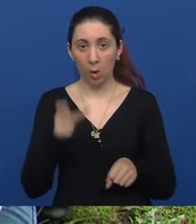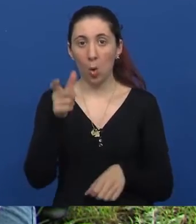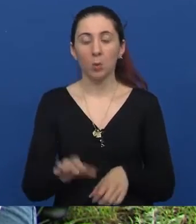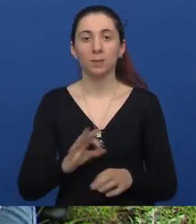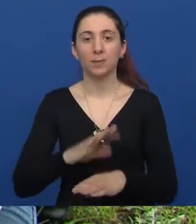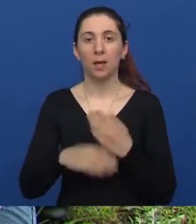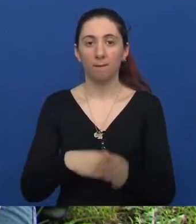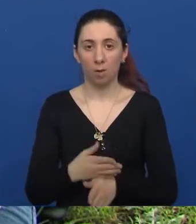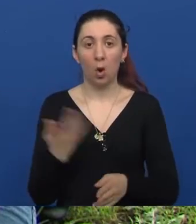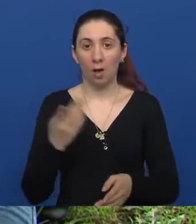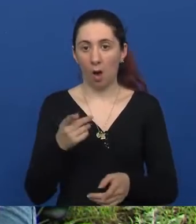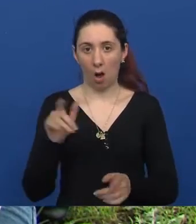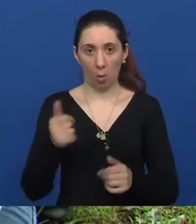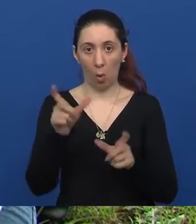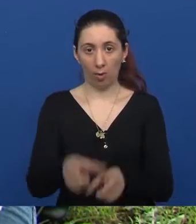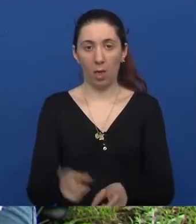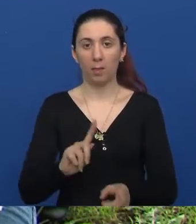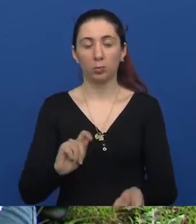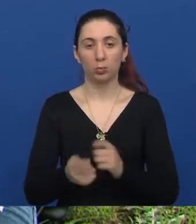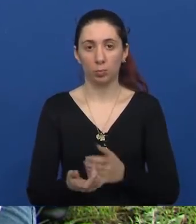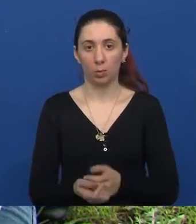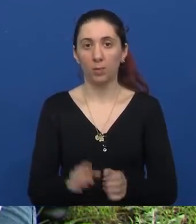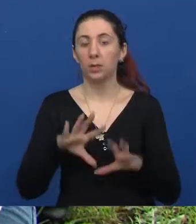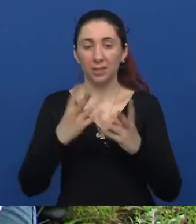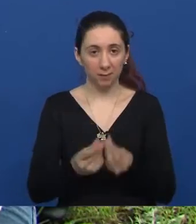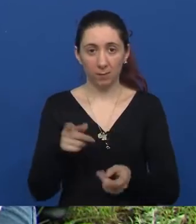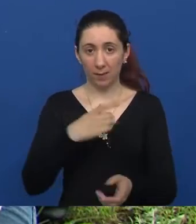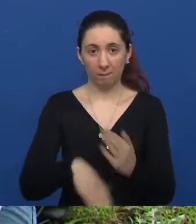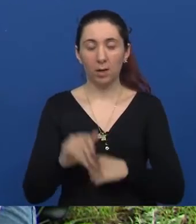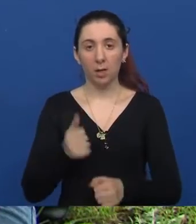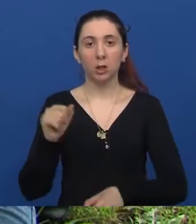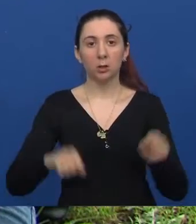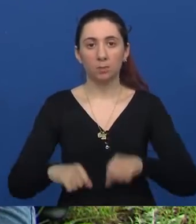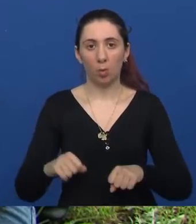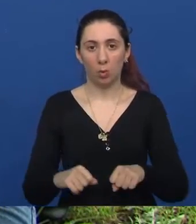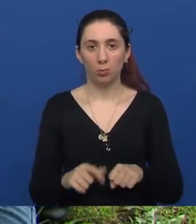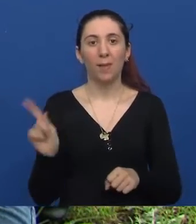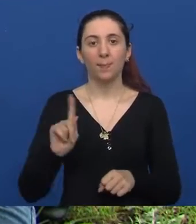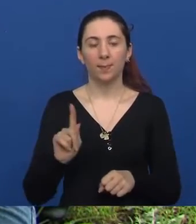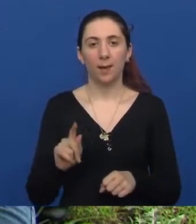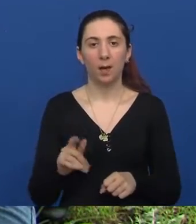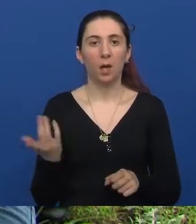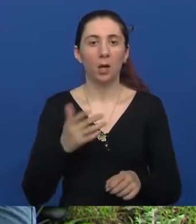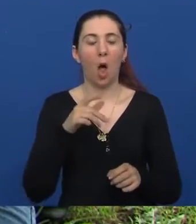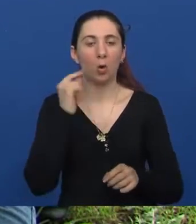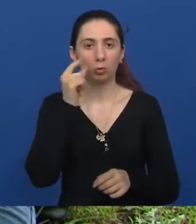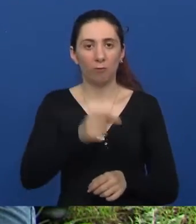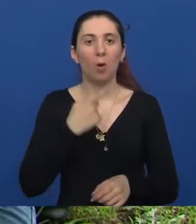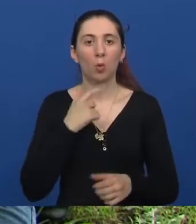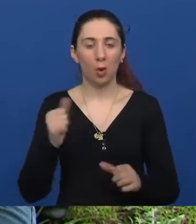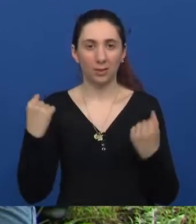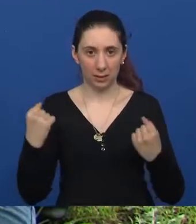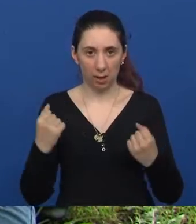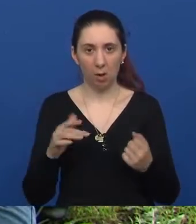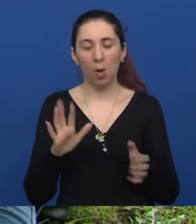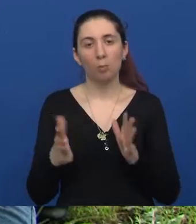invaliditetom onakve kakve vi i jeste. Znači, vi ste svi sposobni za možda ne onoliko koliko zdravi ljudi mogu nešto odraditi.